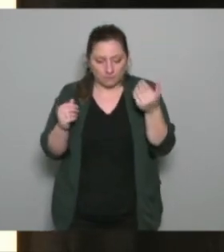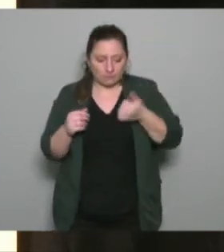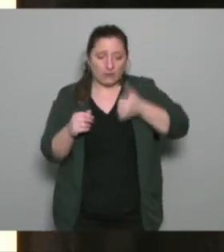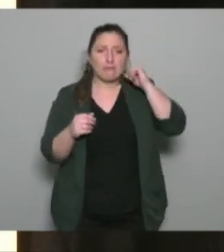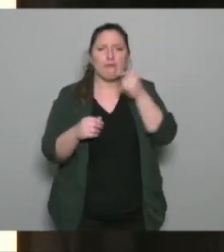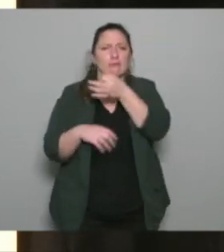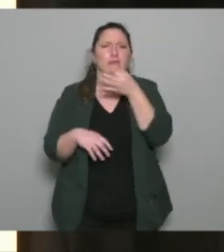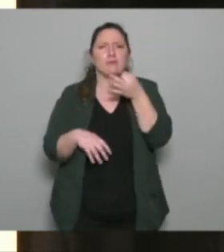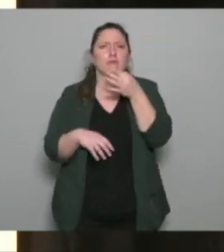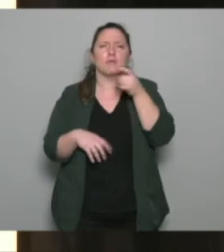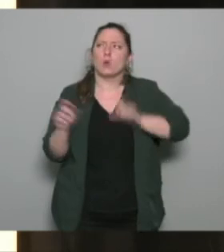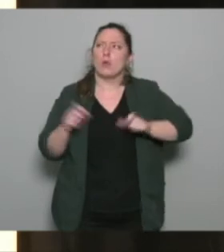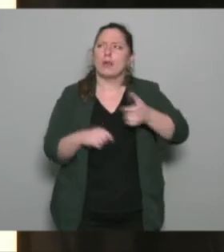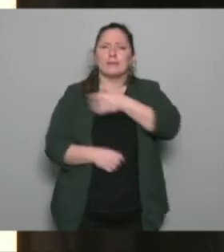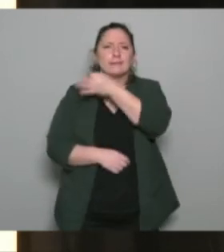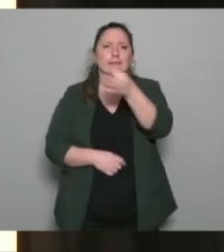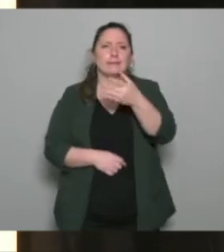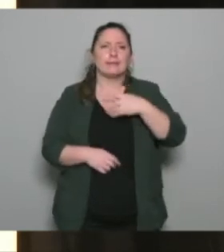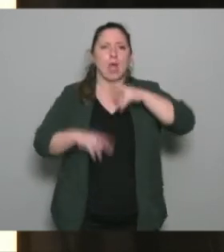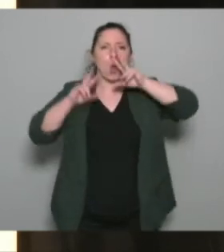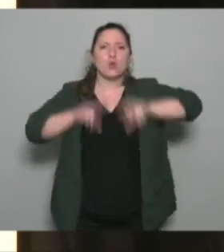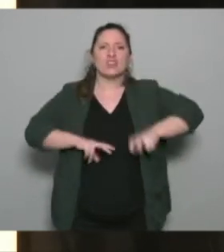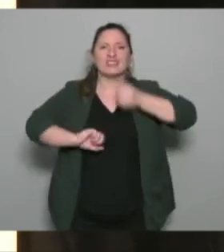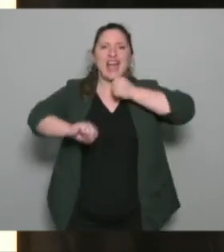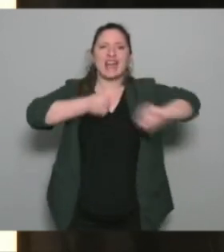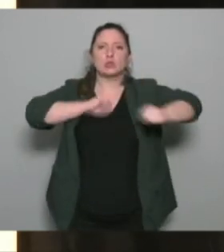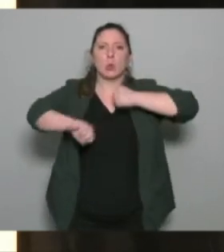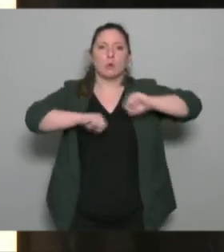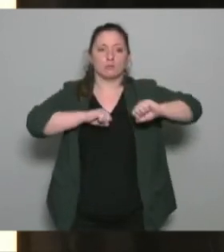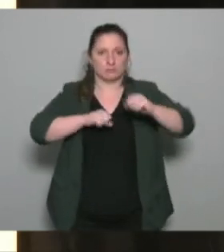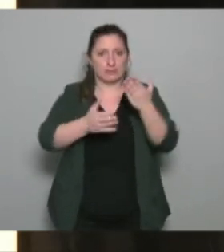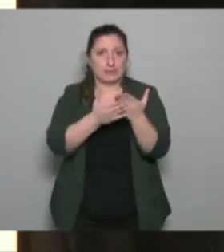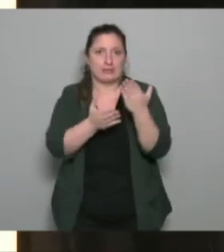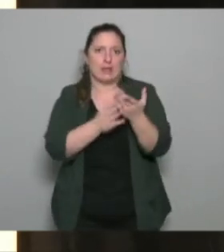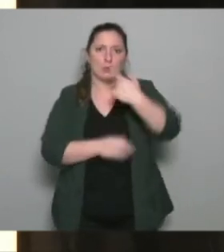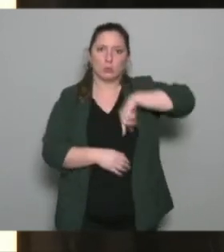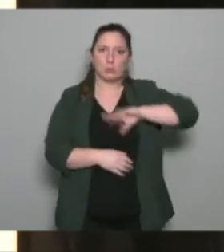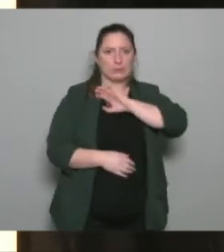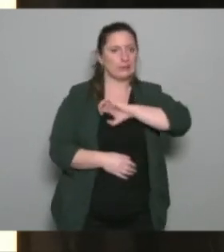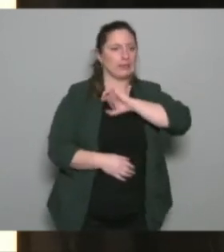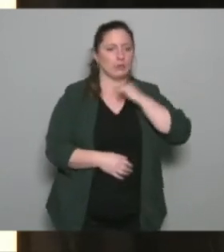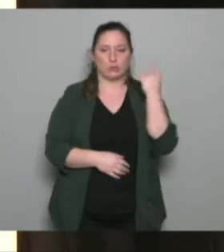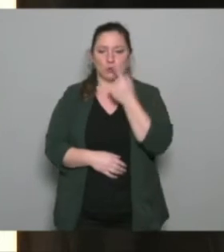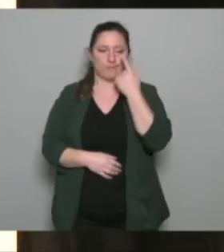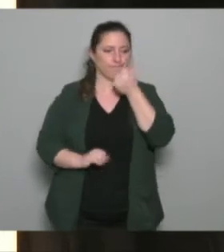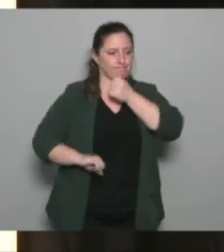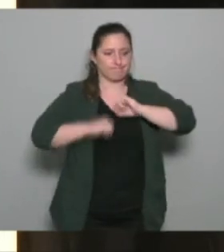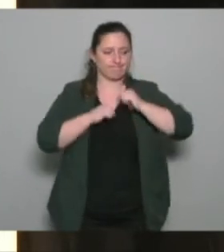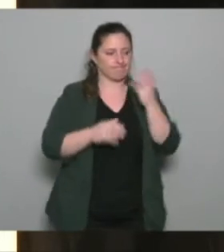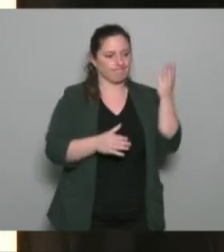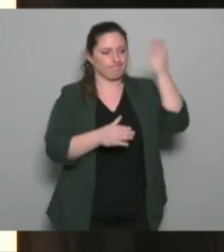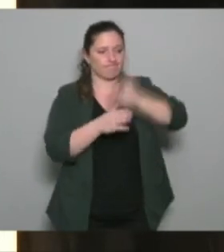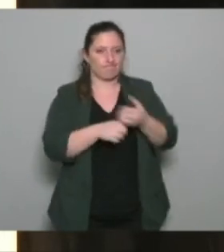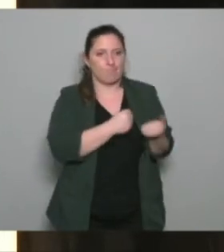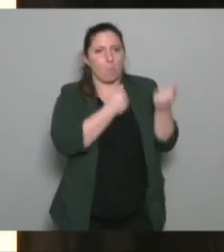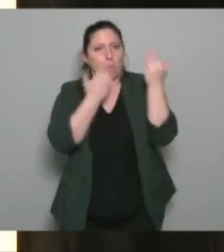une des collègues l'a dit la recherche action on essaie de mettre en place en permanence des actions qui